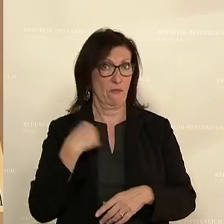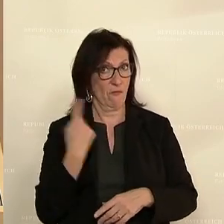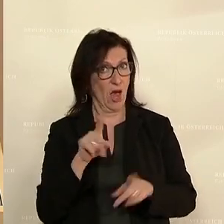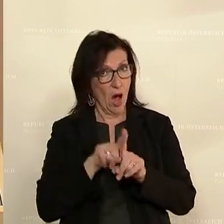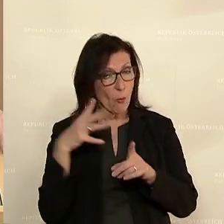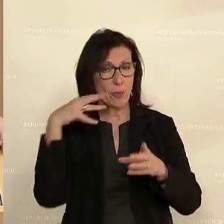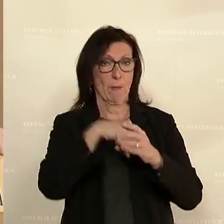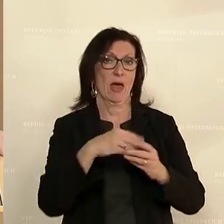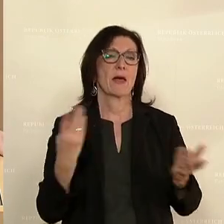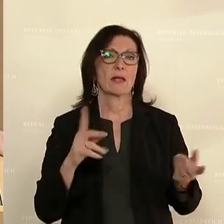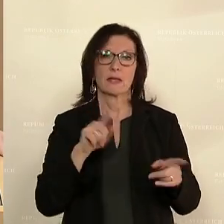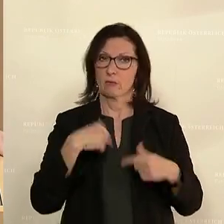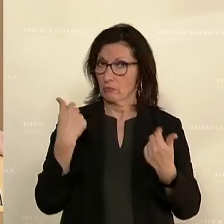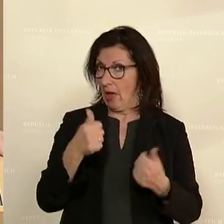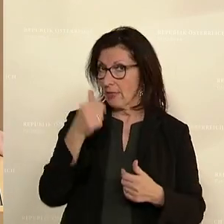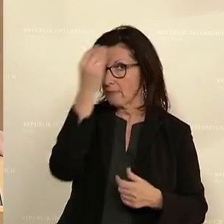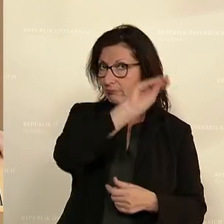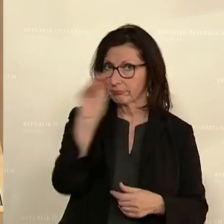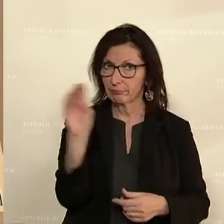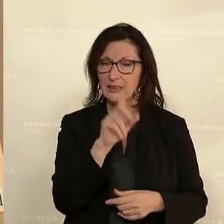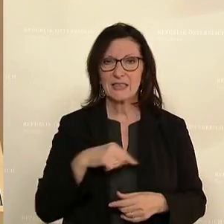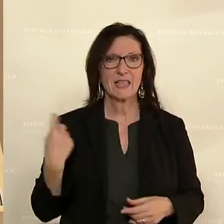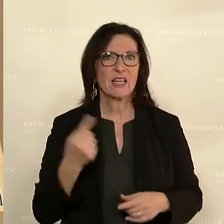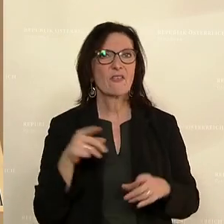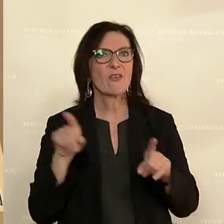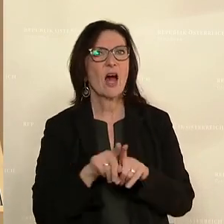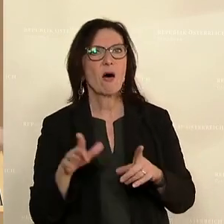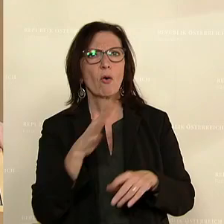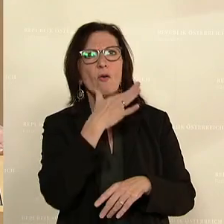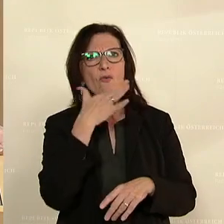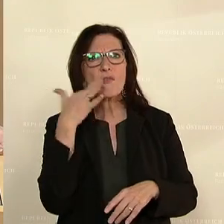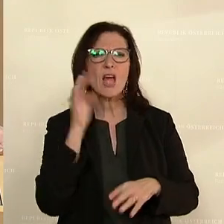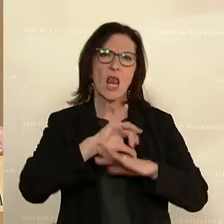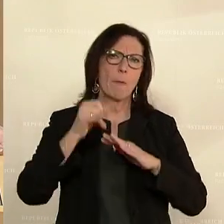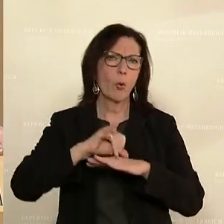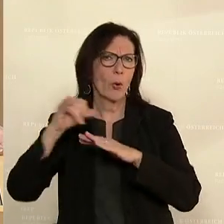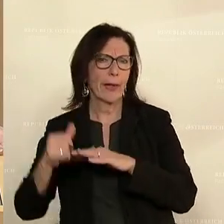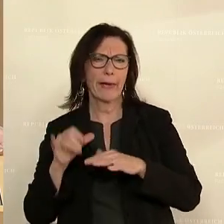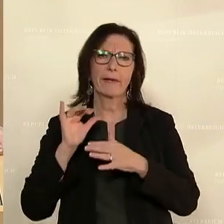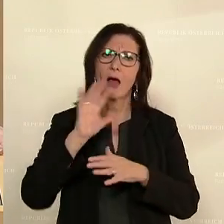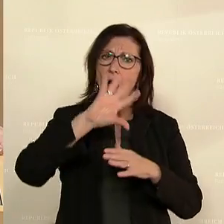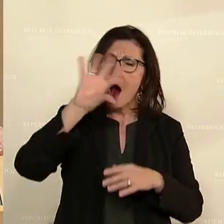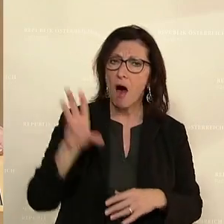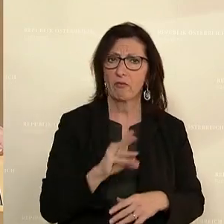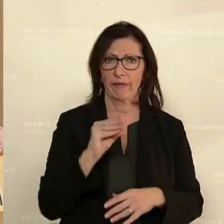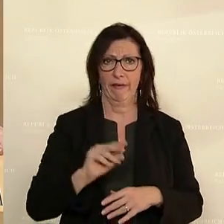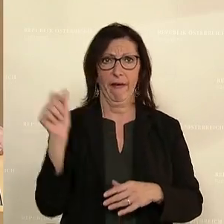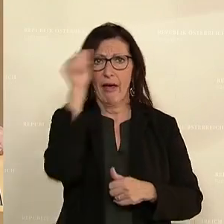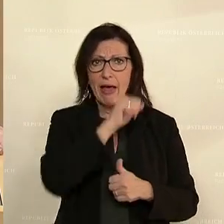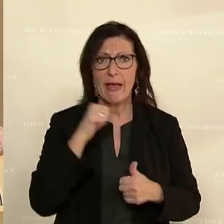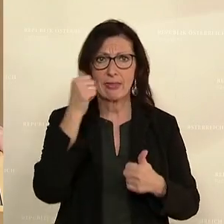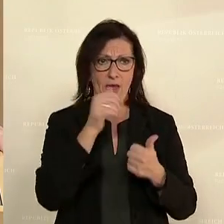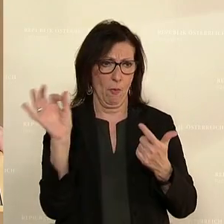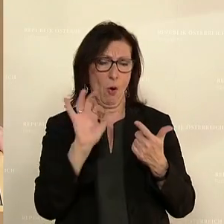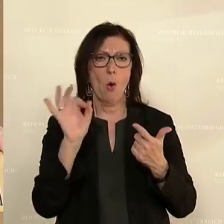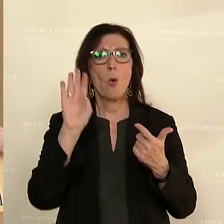darauf hinweisen, dass wir da auch sehr viele bilaterale Projekte am afrikanischen Kontinent haben, etwa in Äthiopien oder